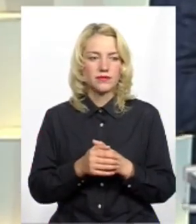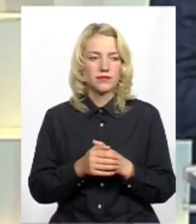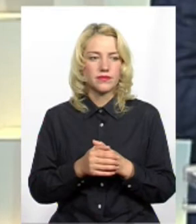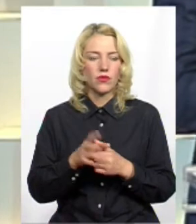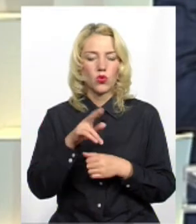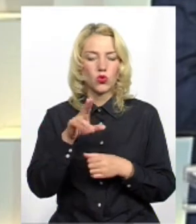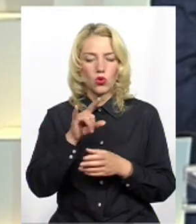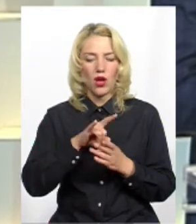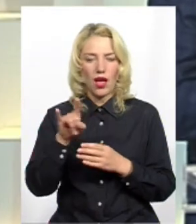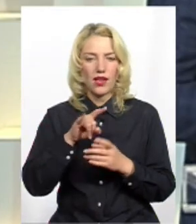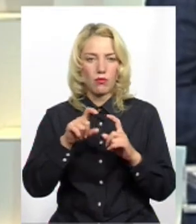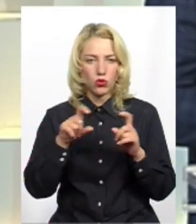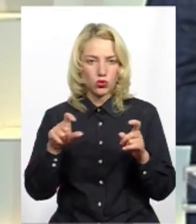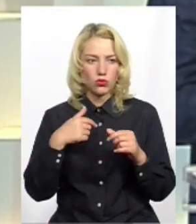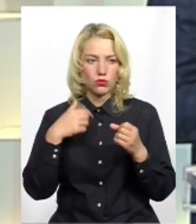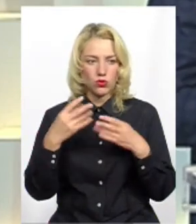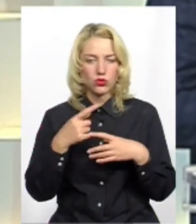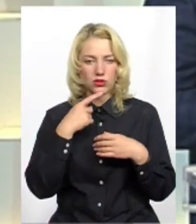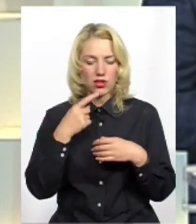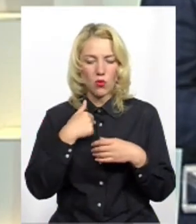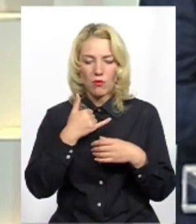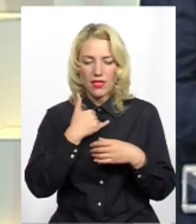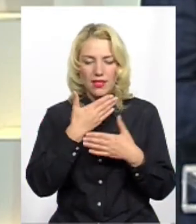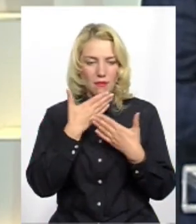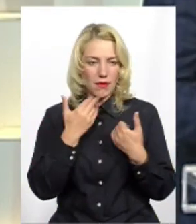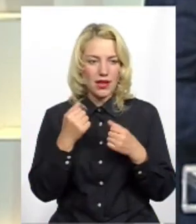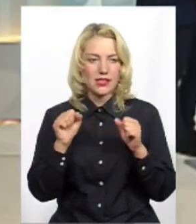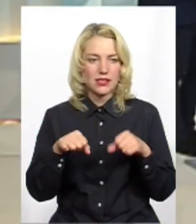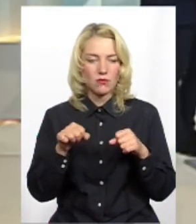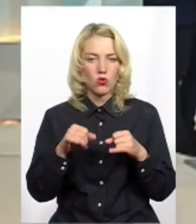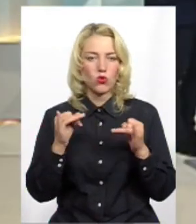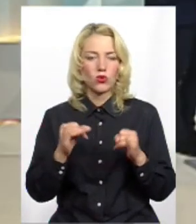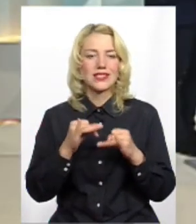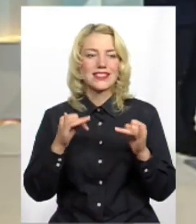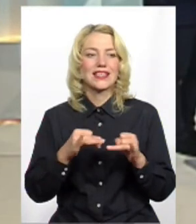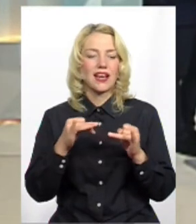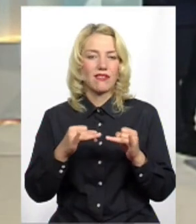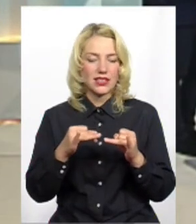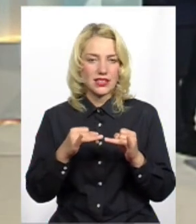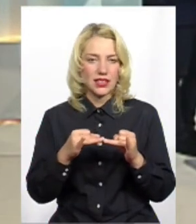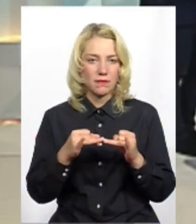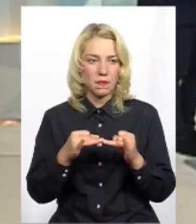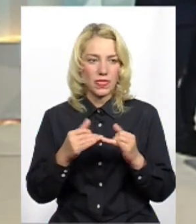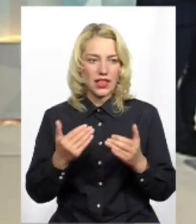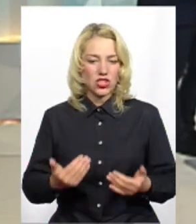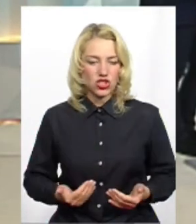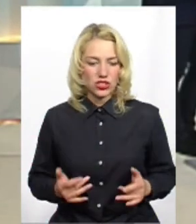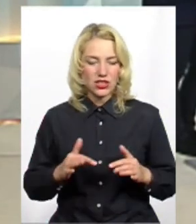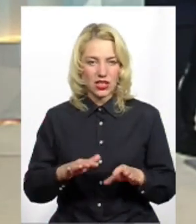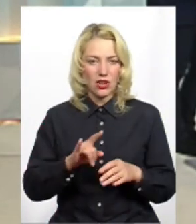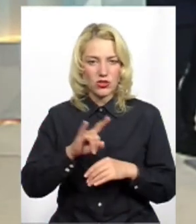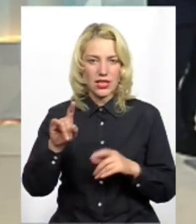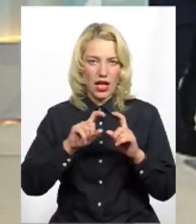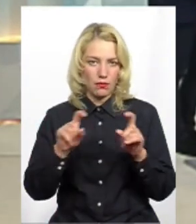До аеропорту я просто хочу сказати, що в мене немає змоги цікавитися життєдіяльністю